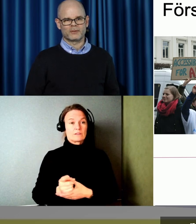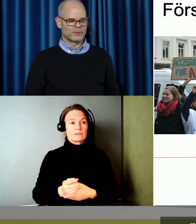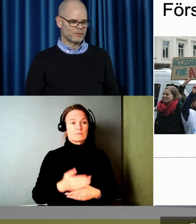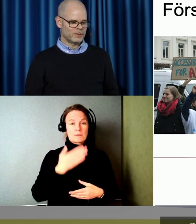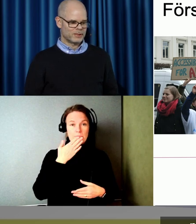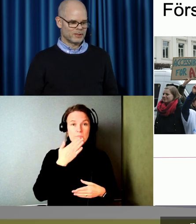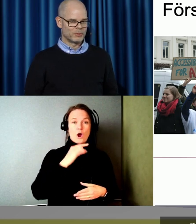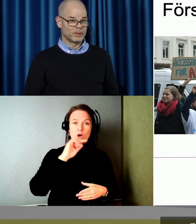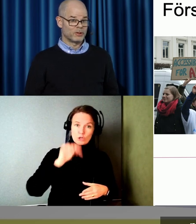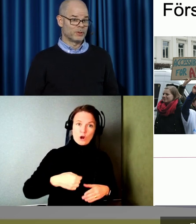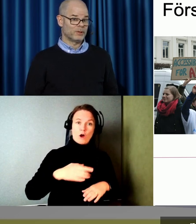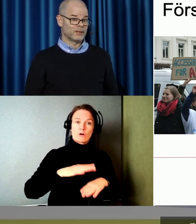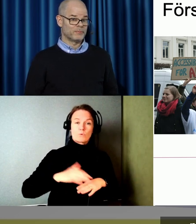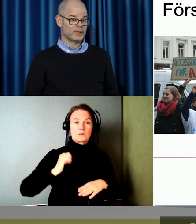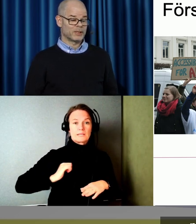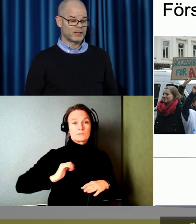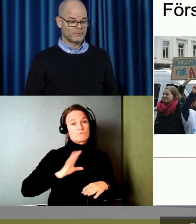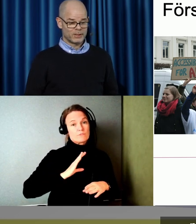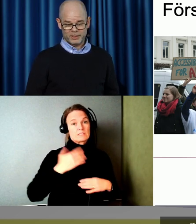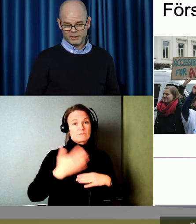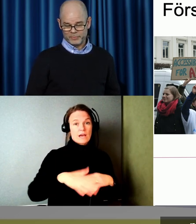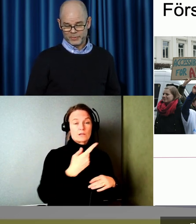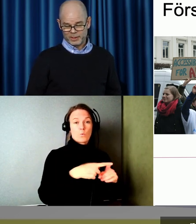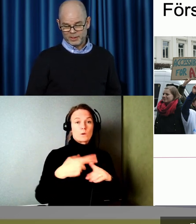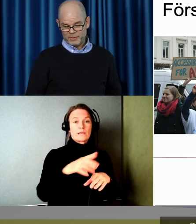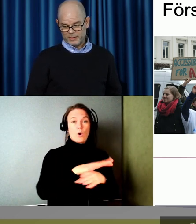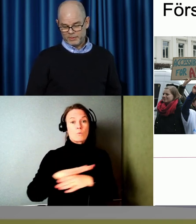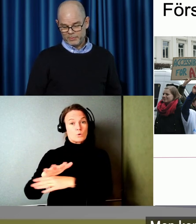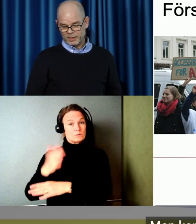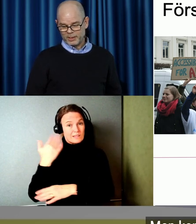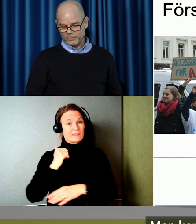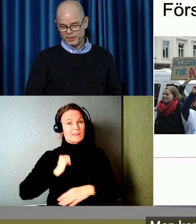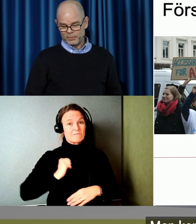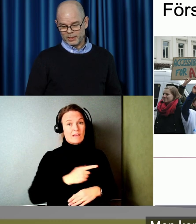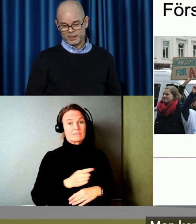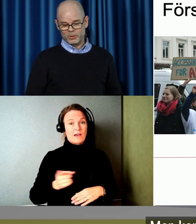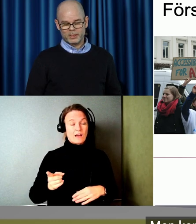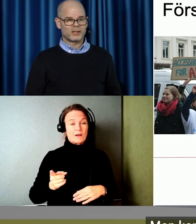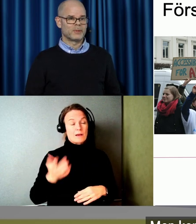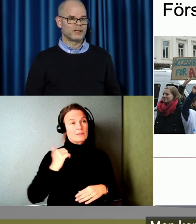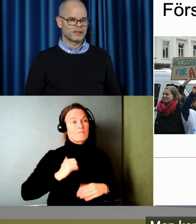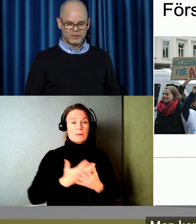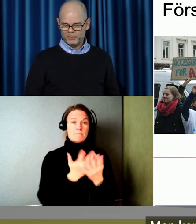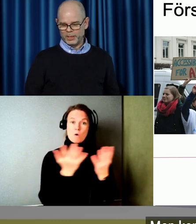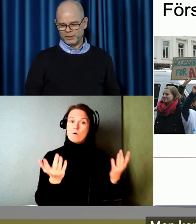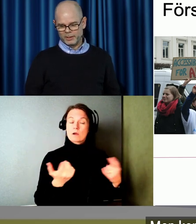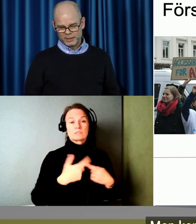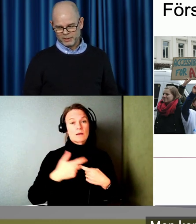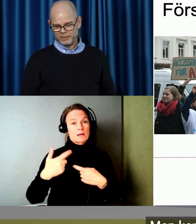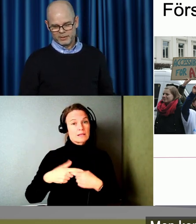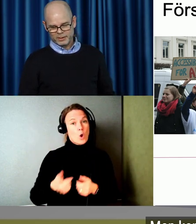tillgänglighet så som finns inom olika områden där man kan använda det. Man kan använda dem i ganska många sammanhang i